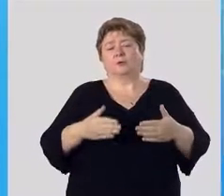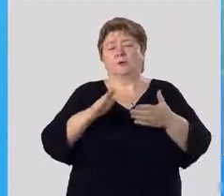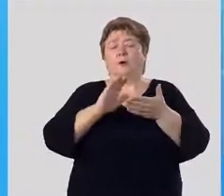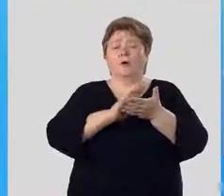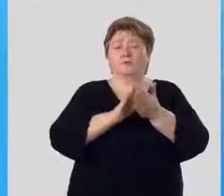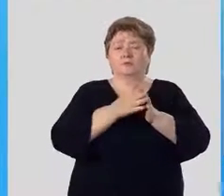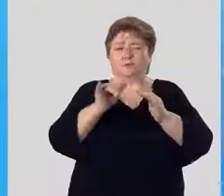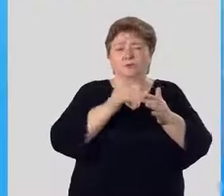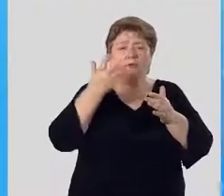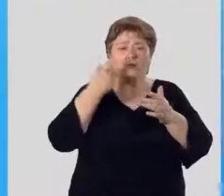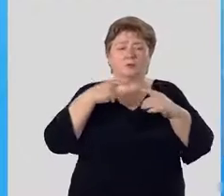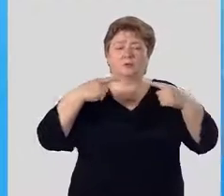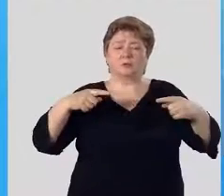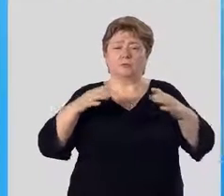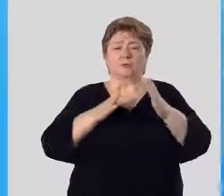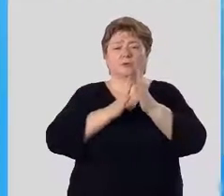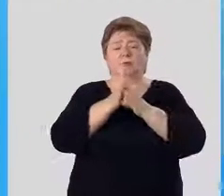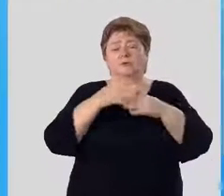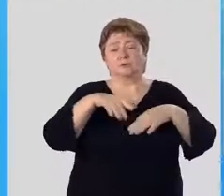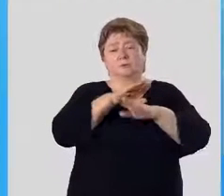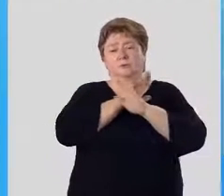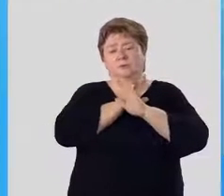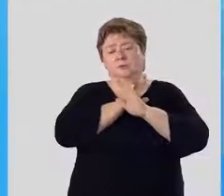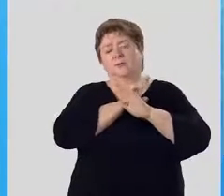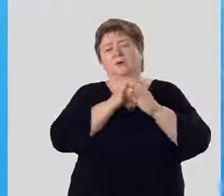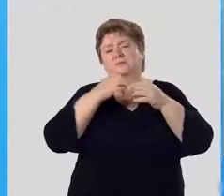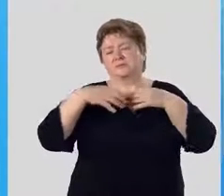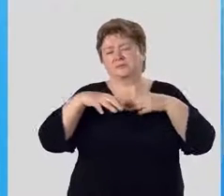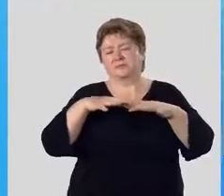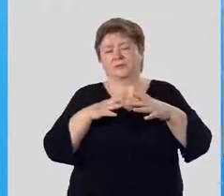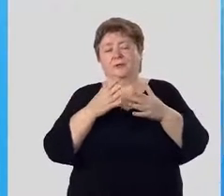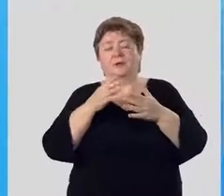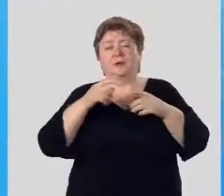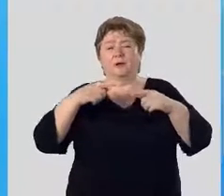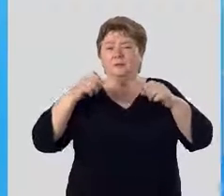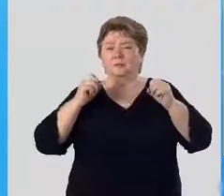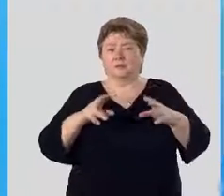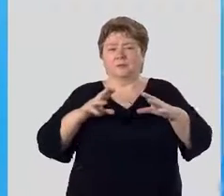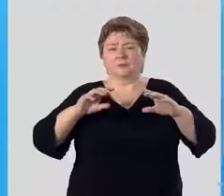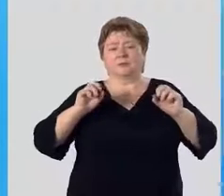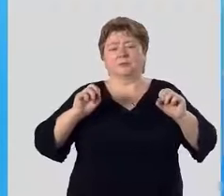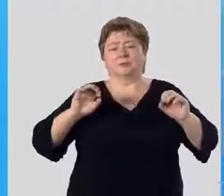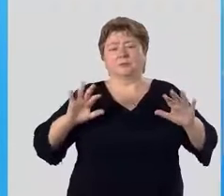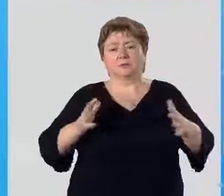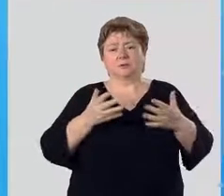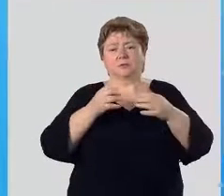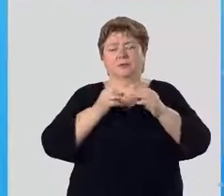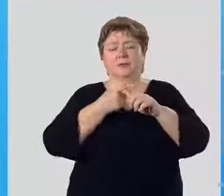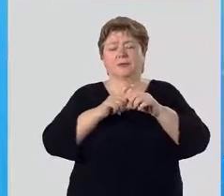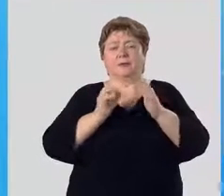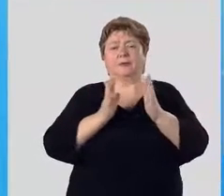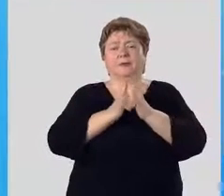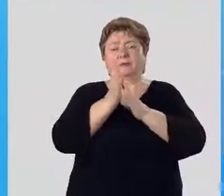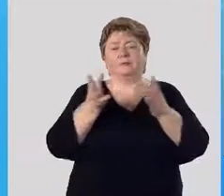условиях, когда другие растения вянут и умирают. В экстремальных ситуациях это растение